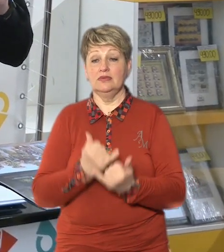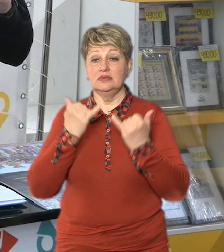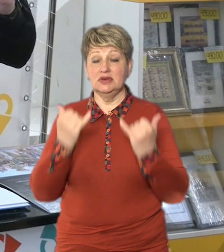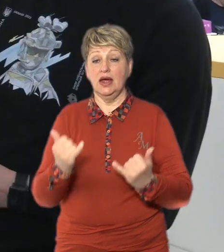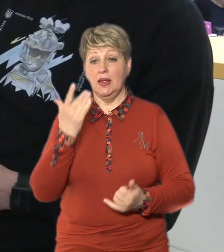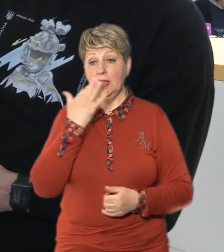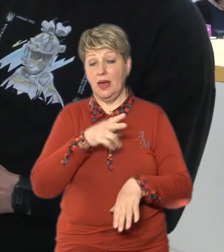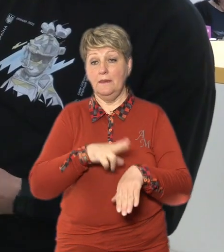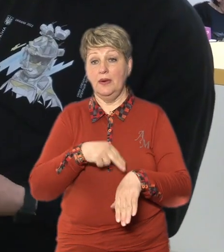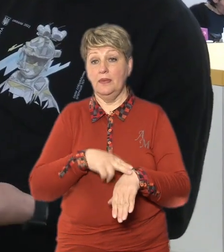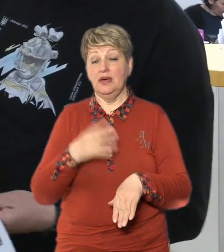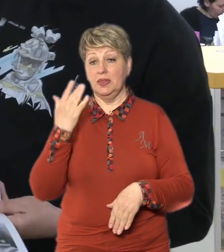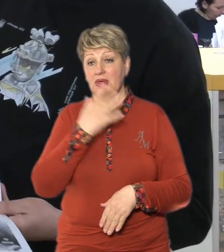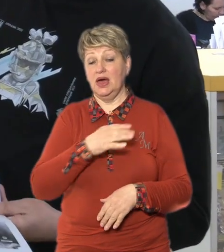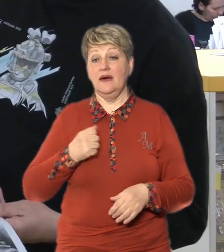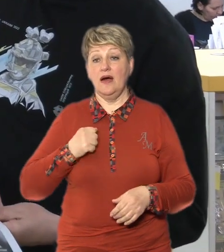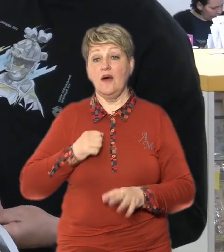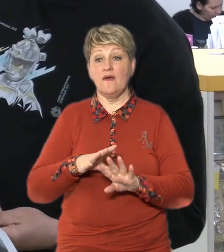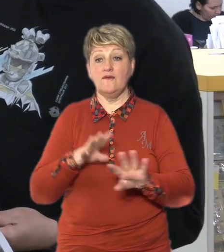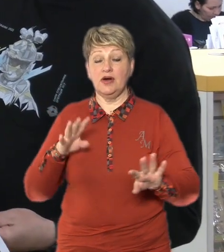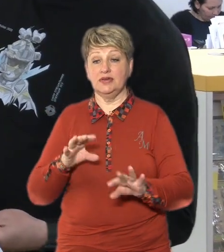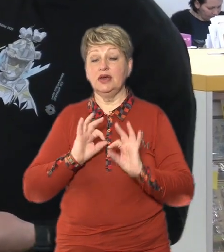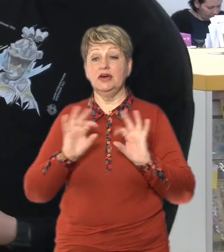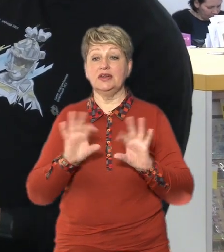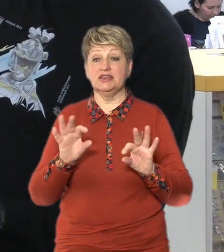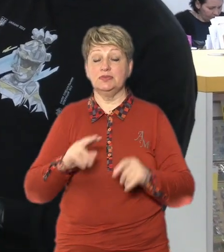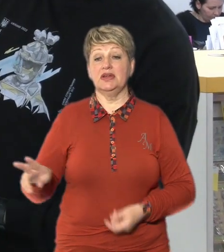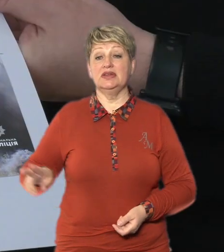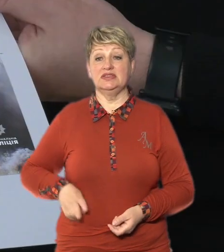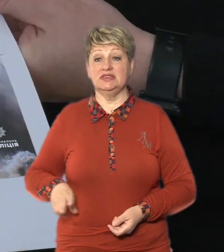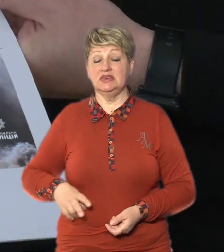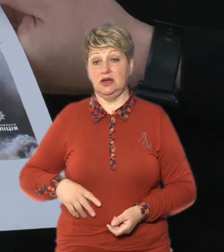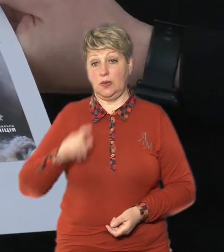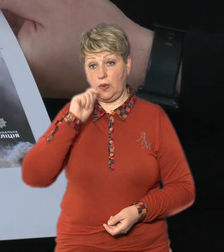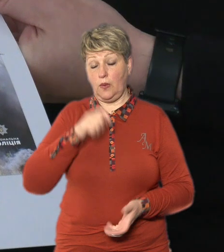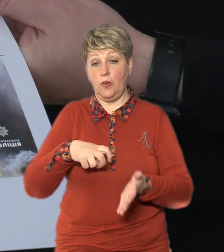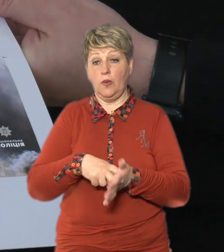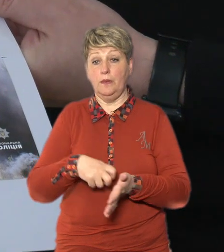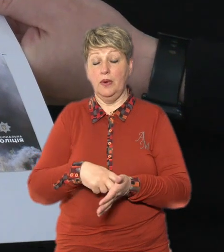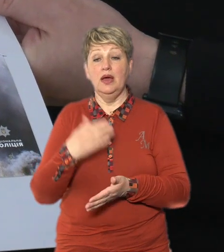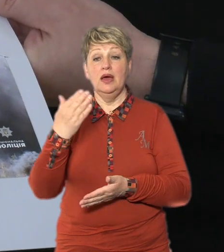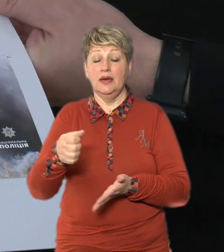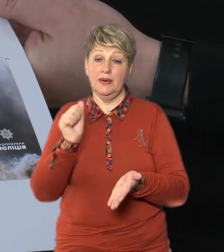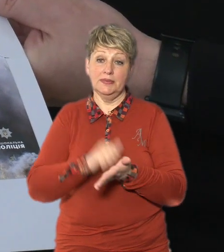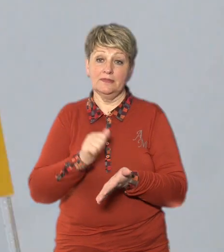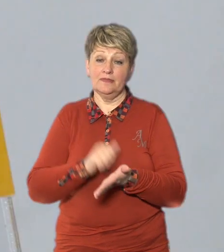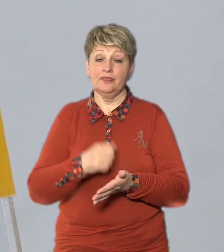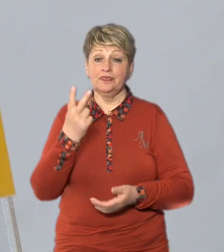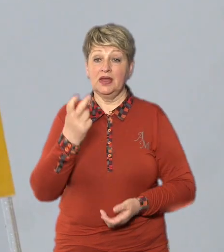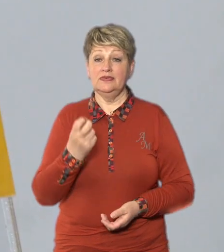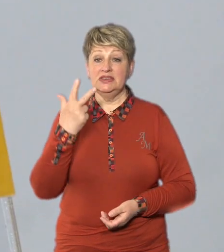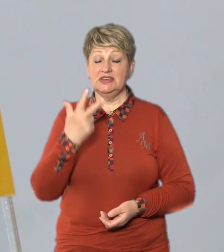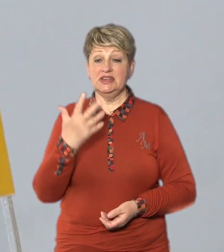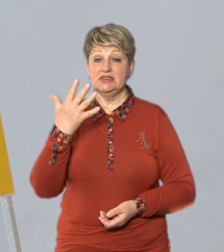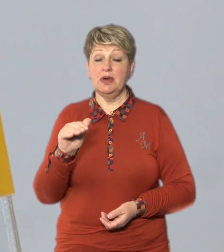Нацполіції та Нацгвардії Розповів керівник Черкаської дирекції «Укрпошти» Олександр Марченко Її тираж – 235 тисяч